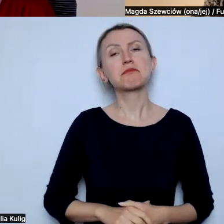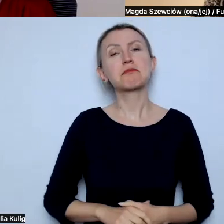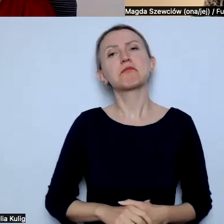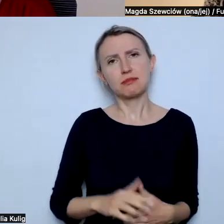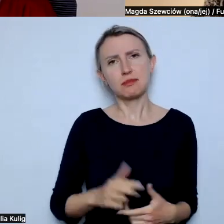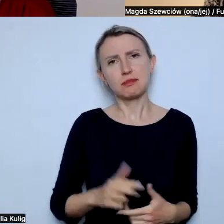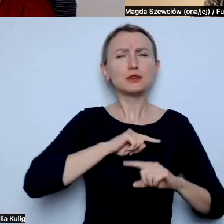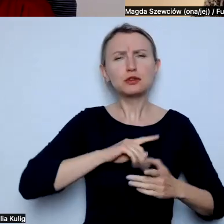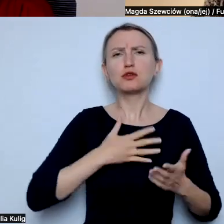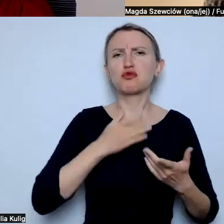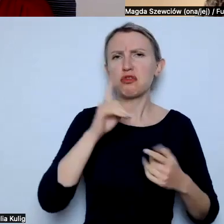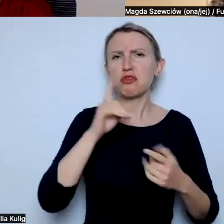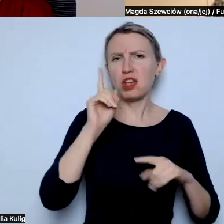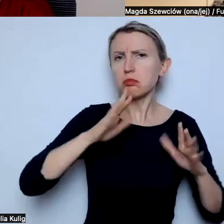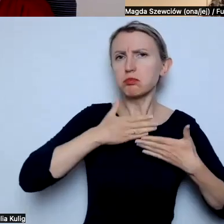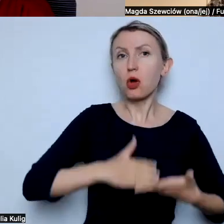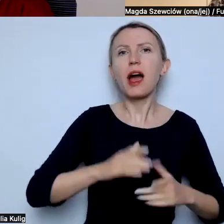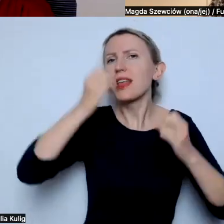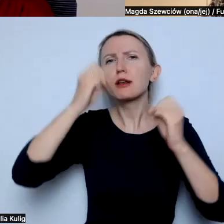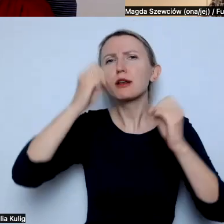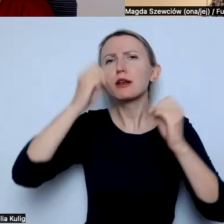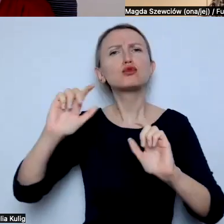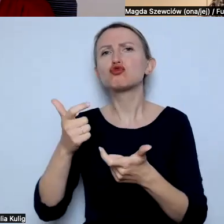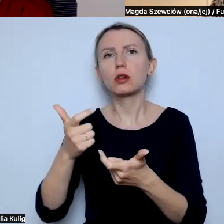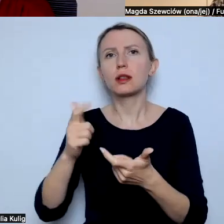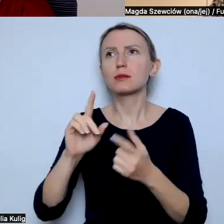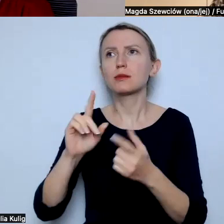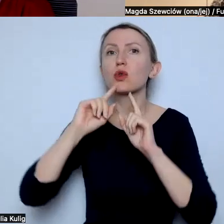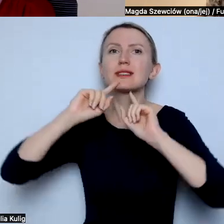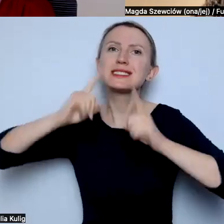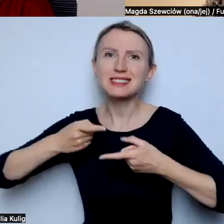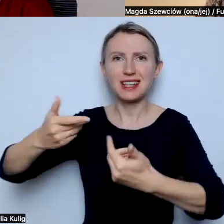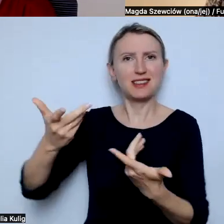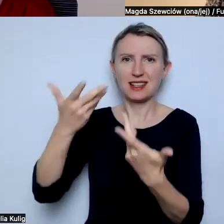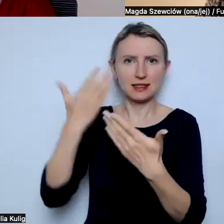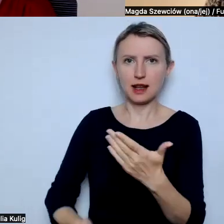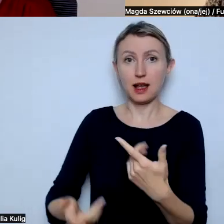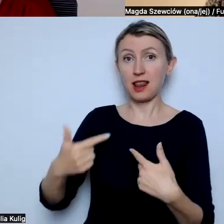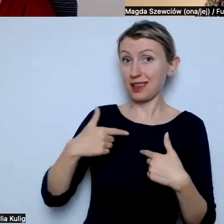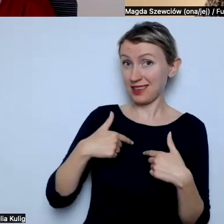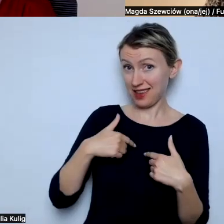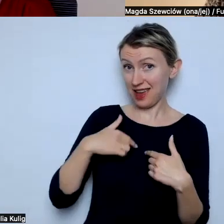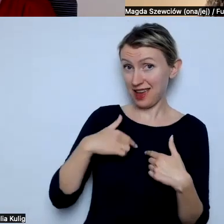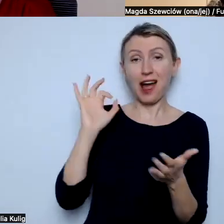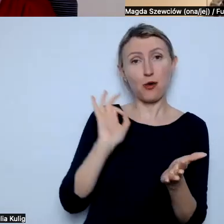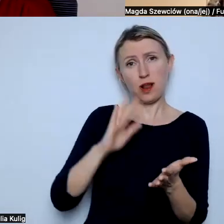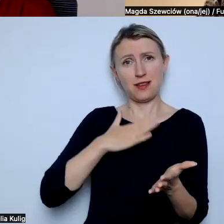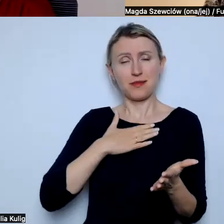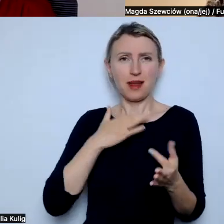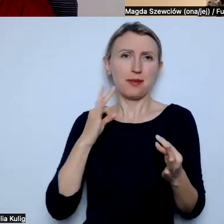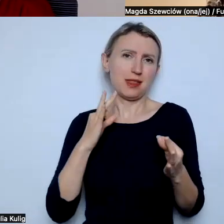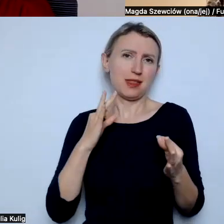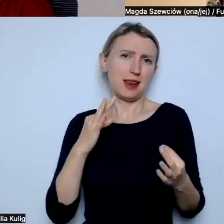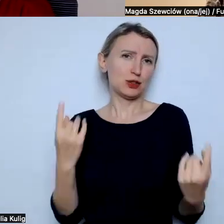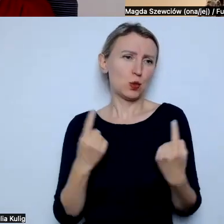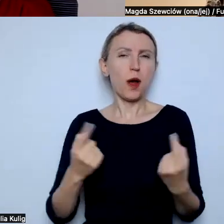psychicznie. Co najgorszego może się stać? No, stracę zlecenia. Ale znowu mówię, ja, Janina, akurat jestem w takiej uprzywilejowanej pozycji,